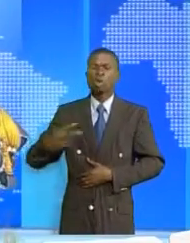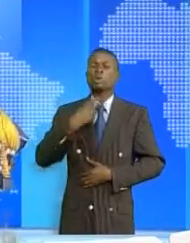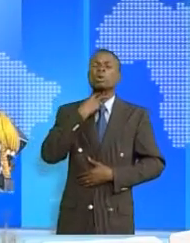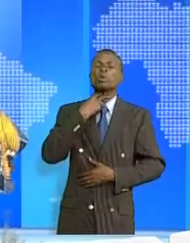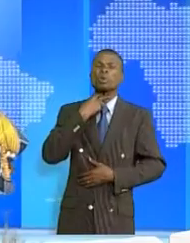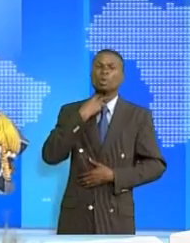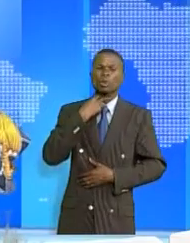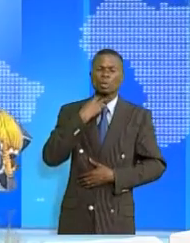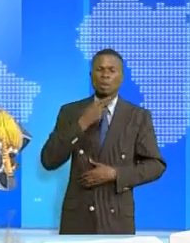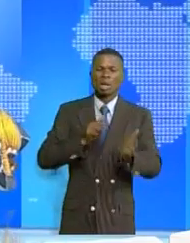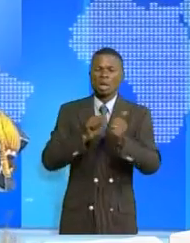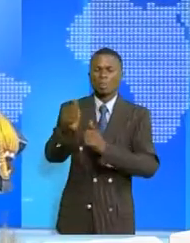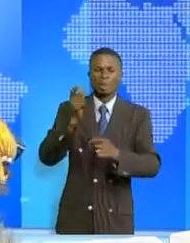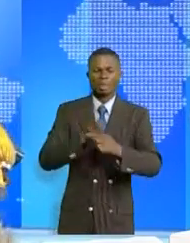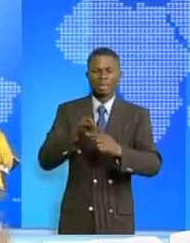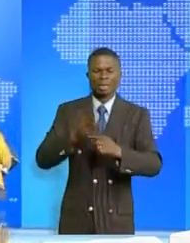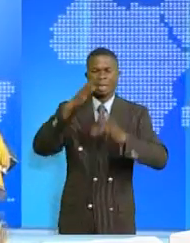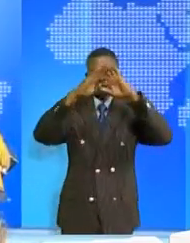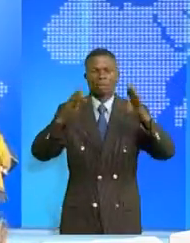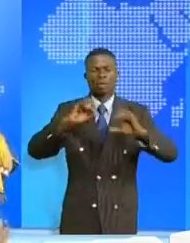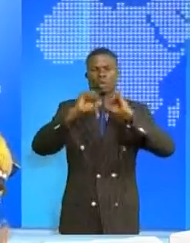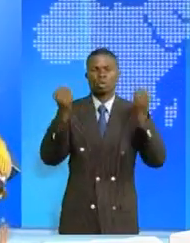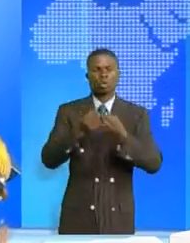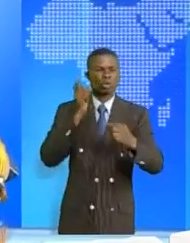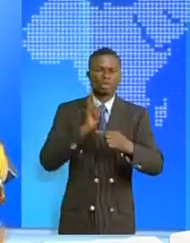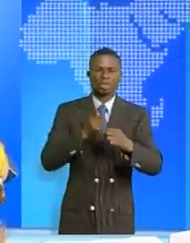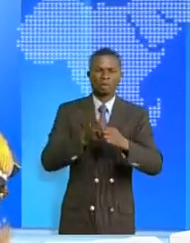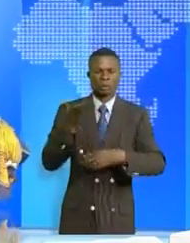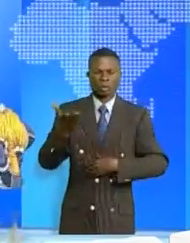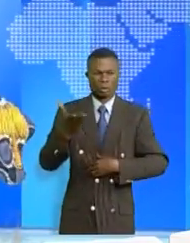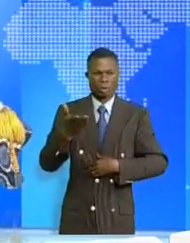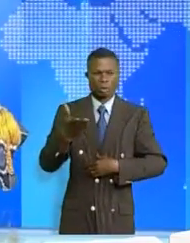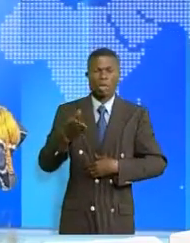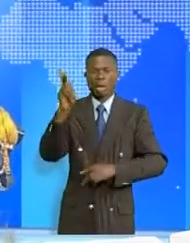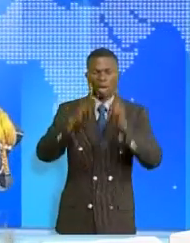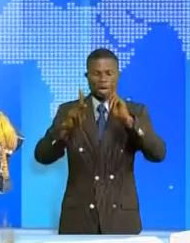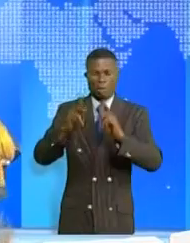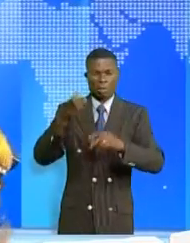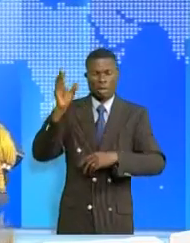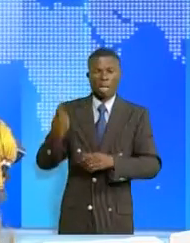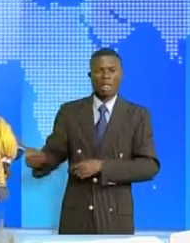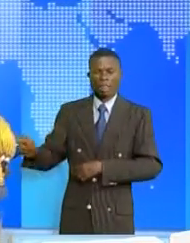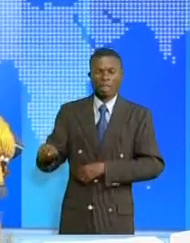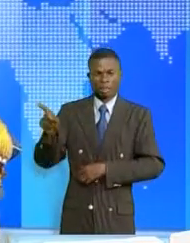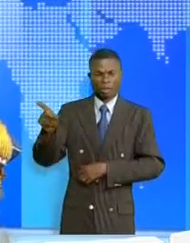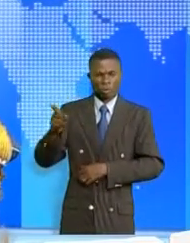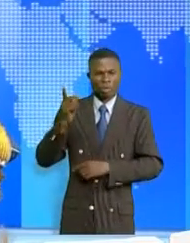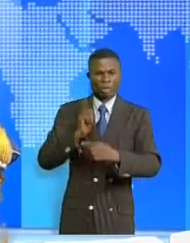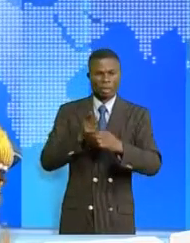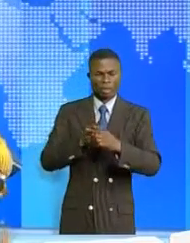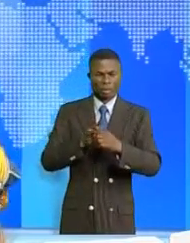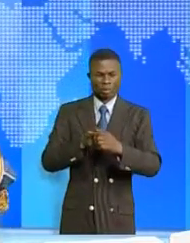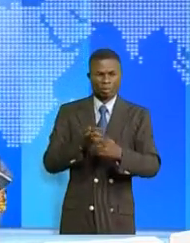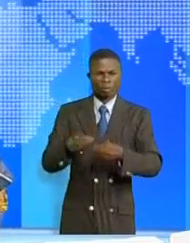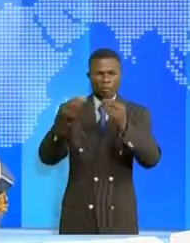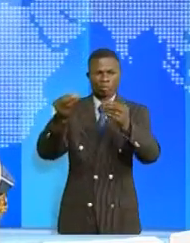des infrastructures sociales de base sont au fond défaut des ressortissants des Khabaya Kamuanga en remis à la directrice